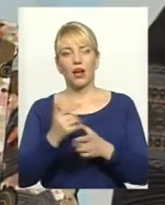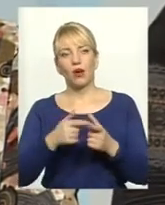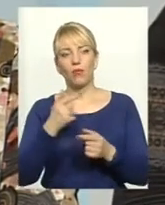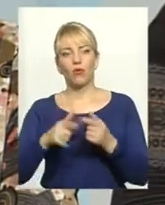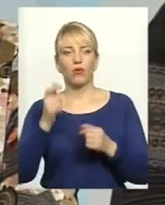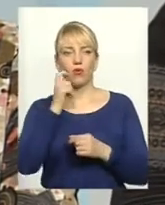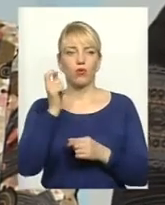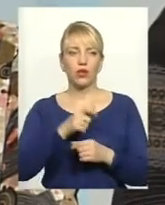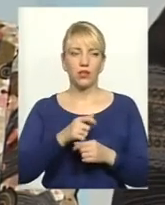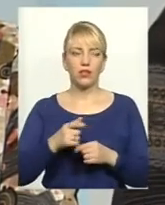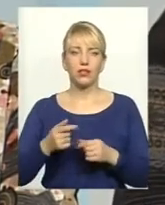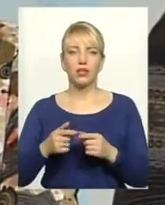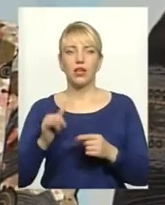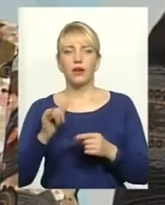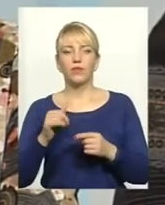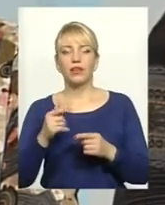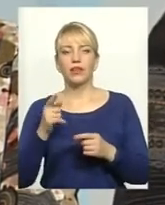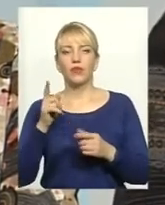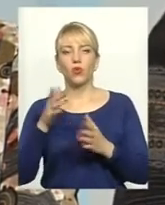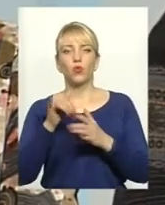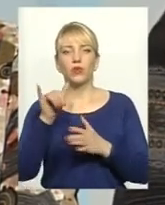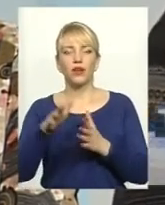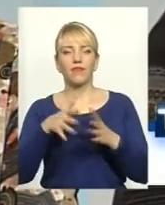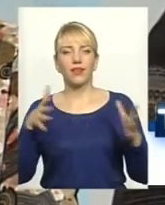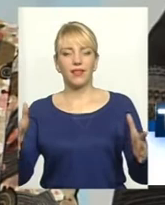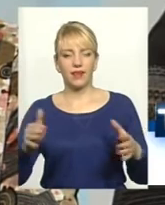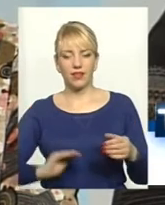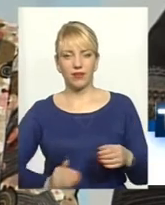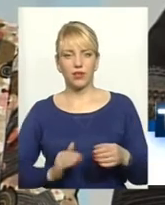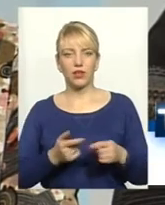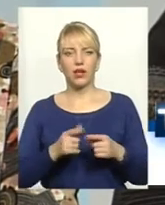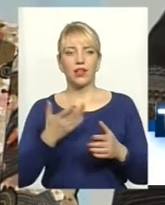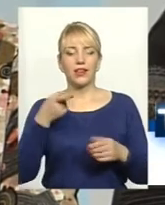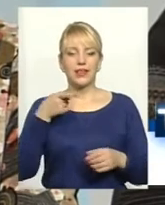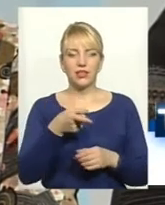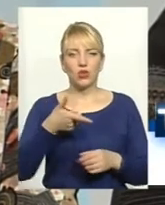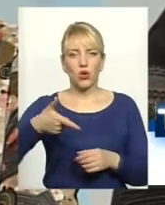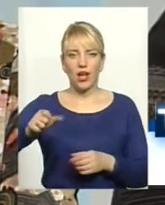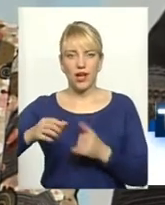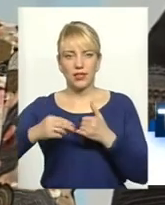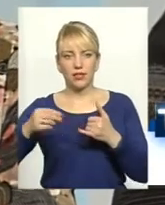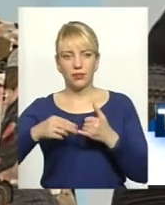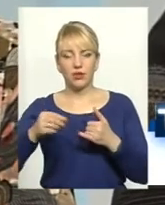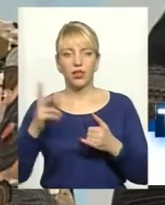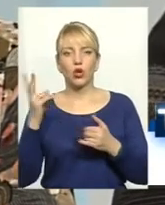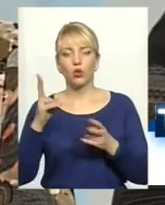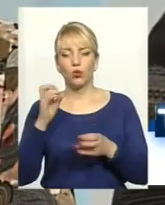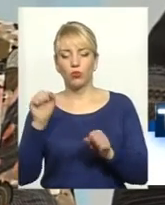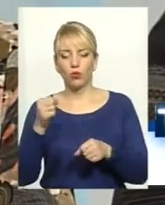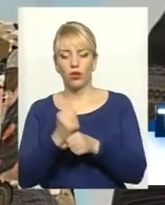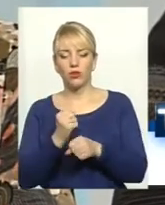аурохолдинги, великі аурохолдинги, стоїть більше тисяч гектарів землі, які мають змогу працювати на експорт і